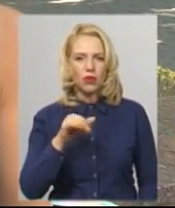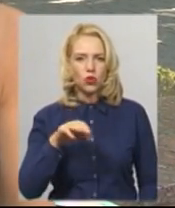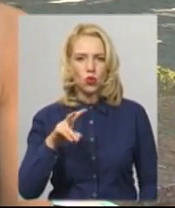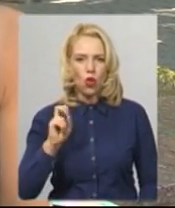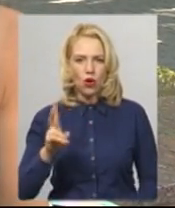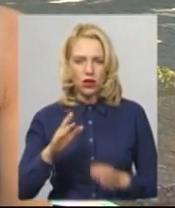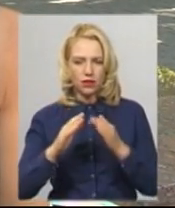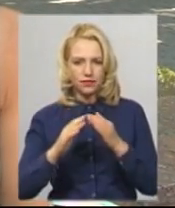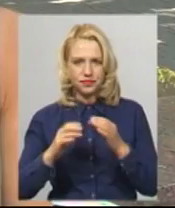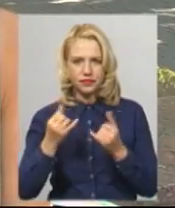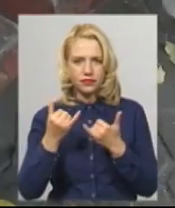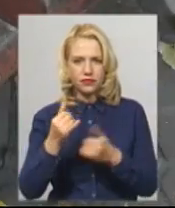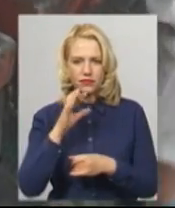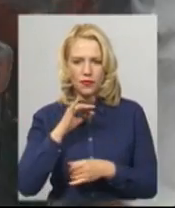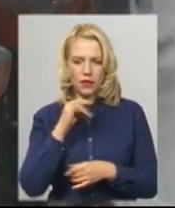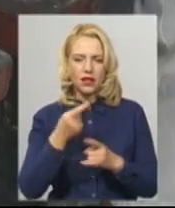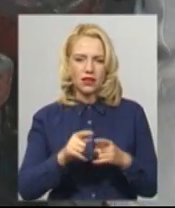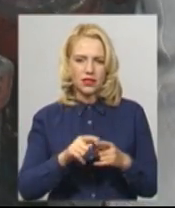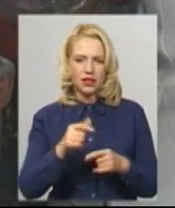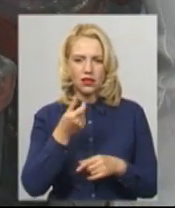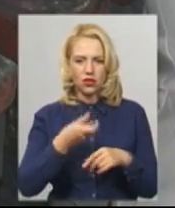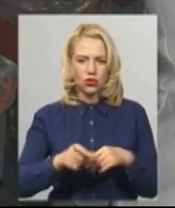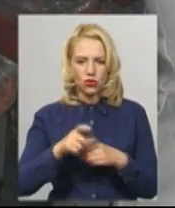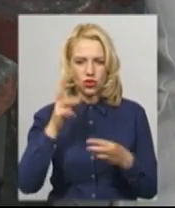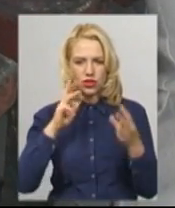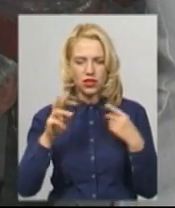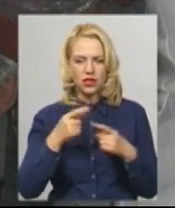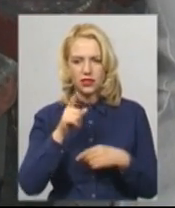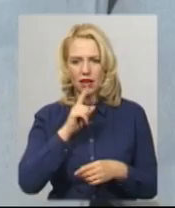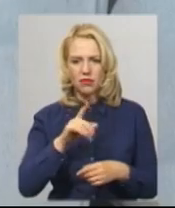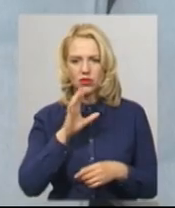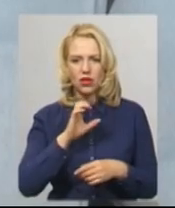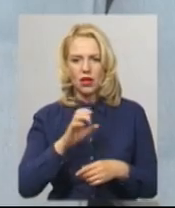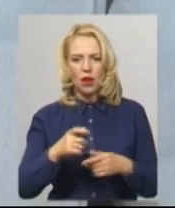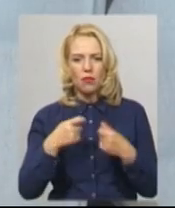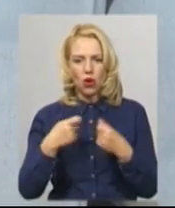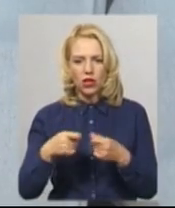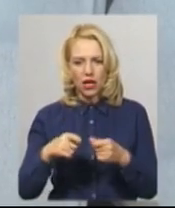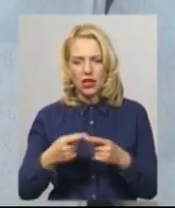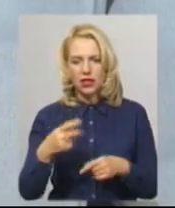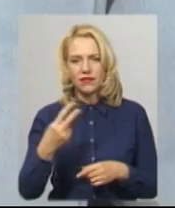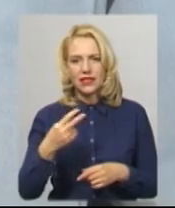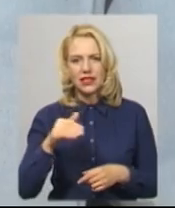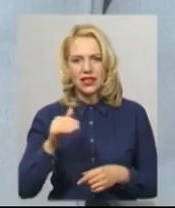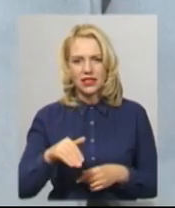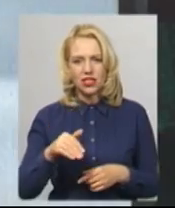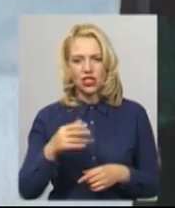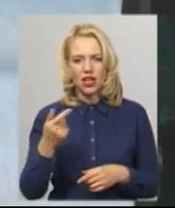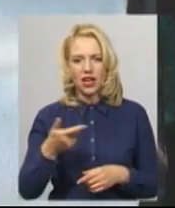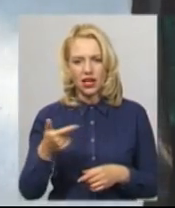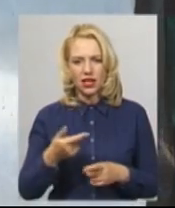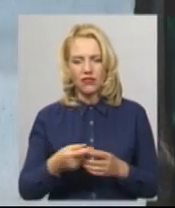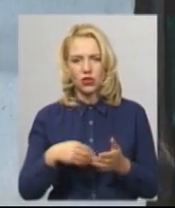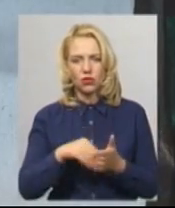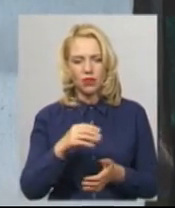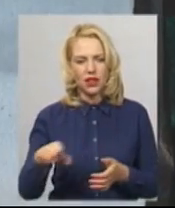це ще дуже стильно. За місяць волонтерка продала більше сотні сумок та заробила 20 тисяч гривень. За ці гроші придбала машинку для